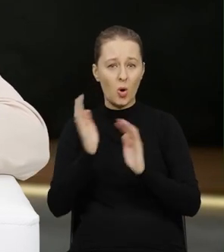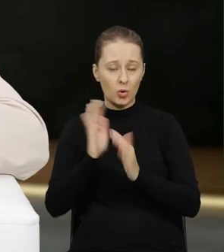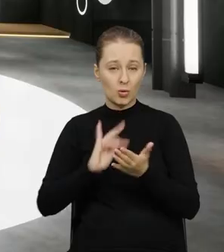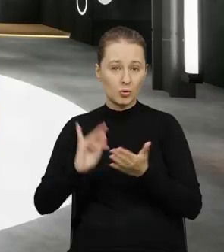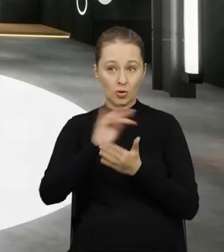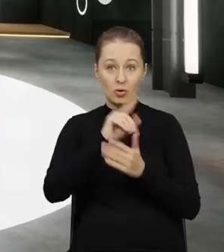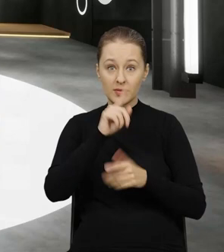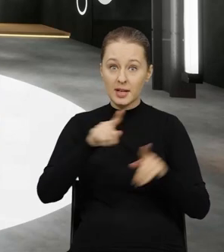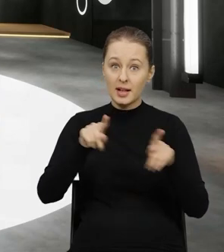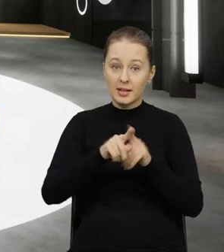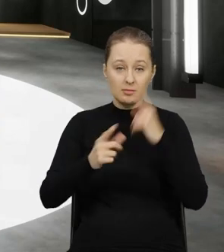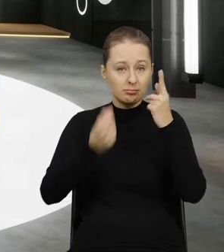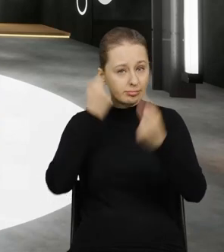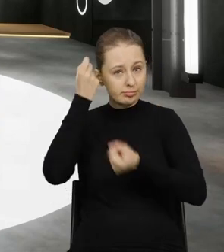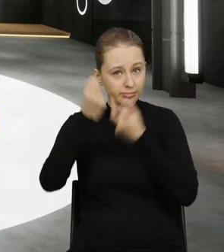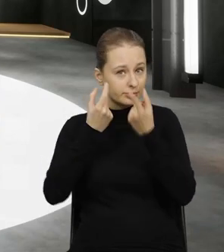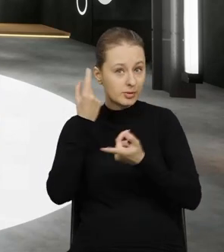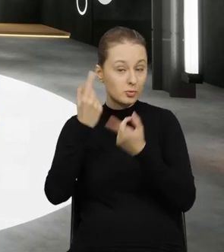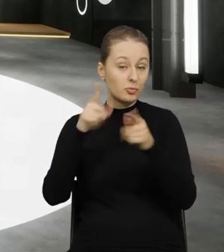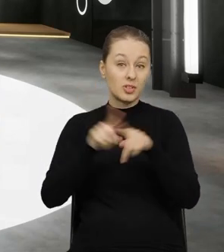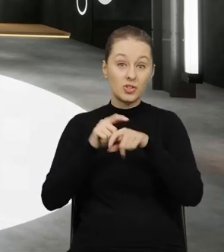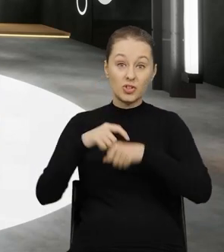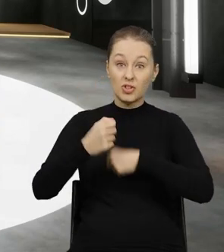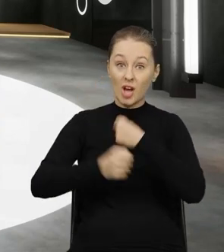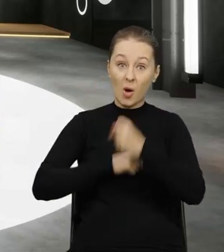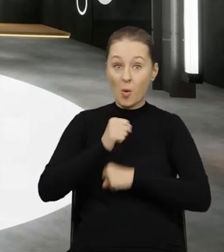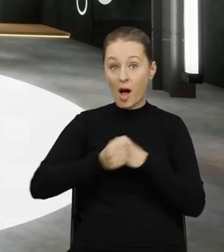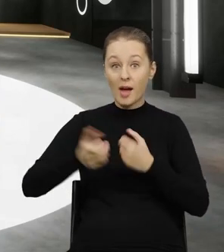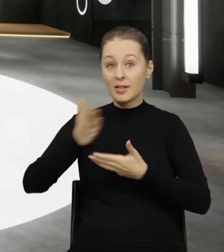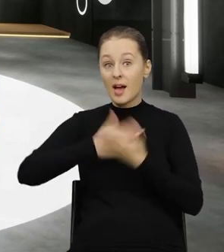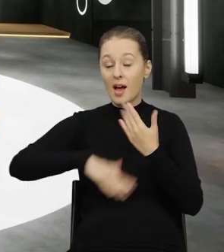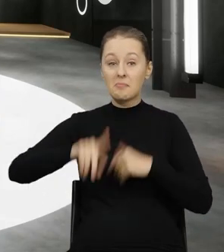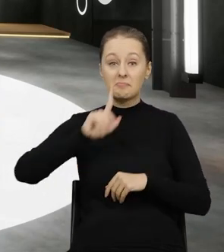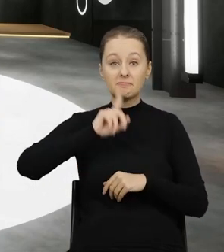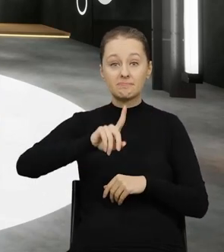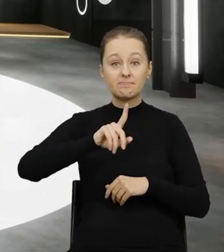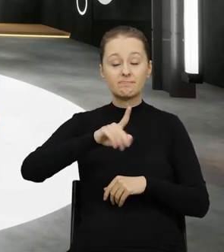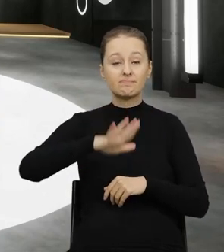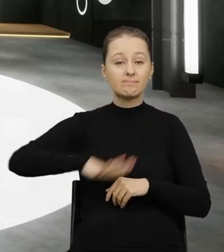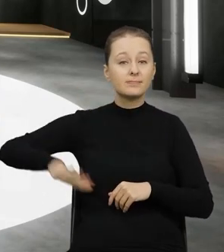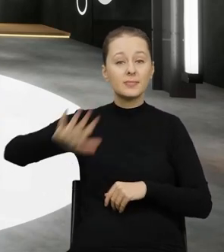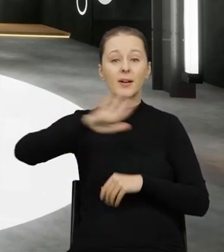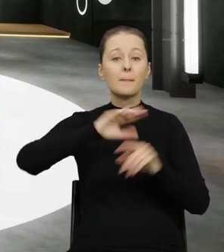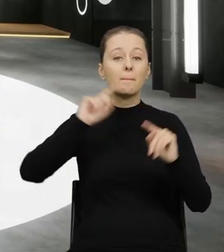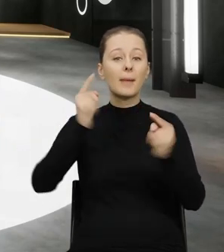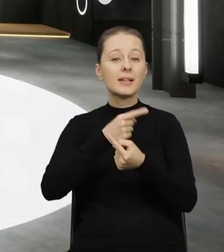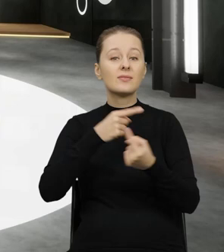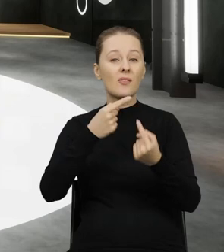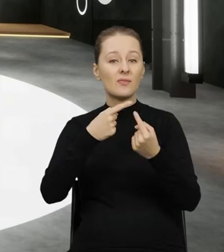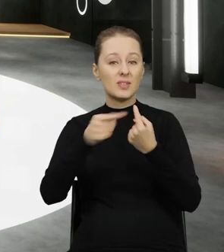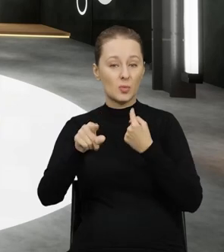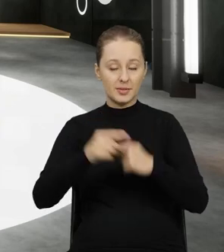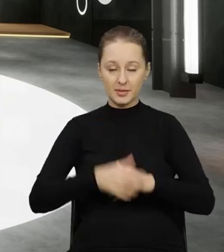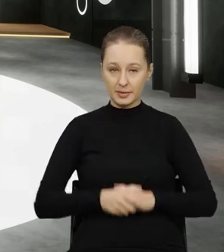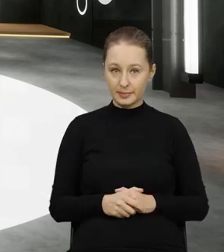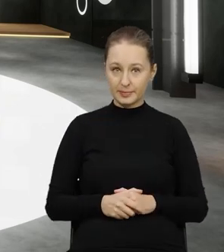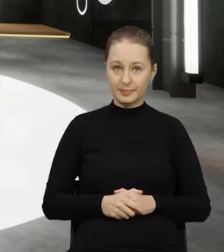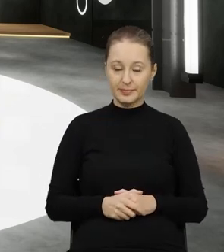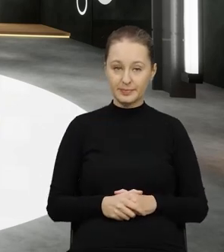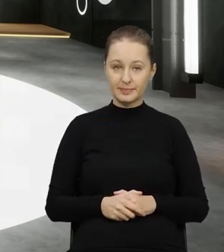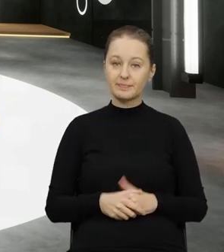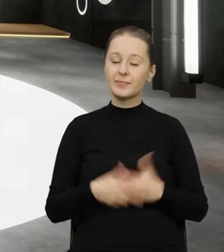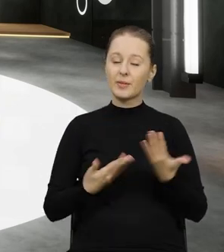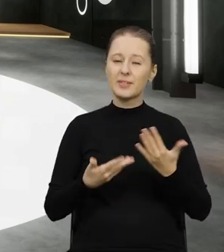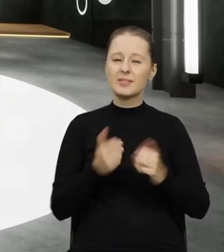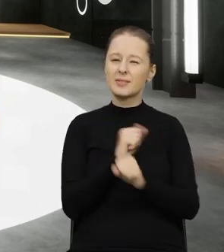Środowiska, ale też właśnie od tej inicjatywy i działań po stronie właściwego organu tego kraju wysyłki. Więc